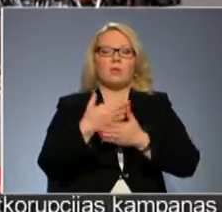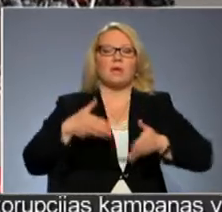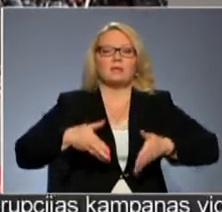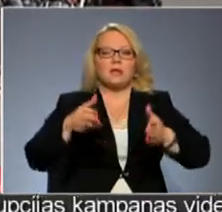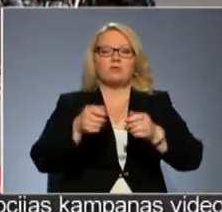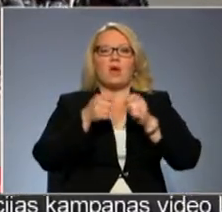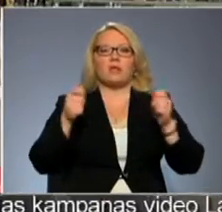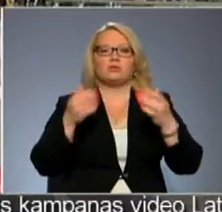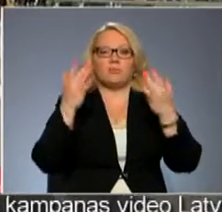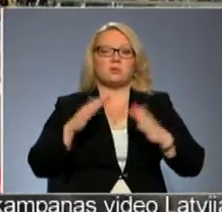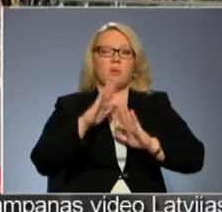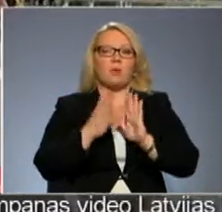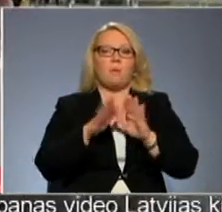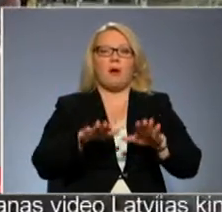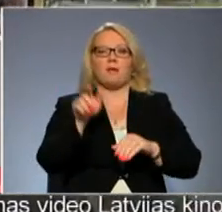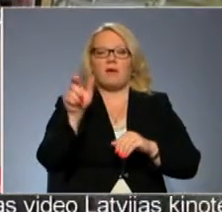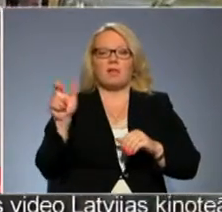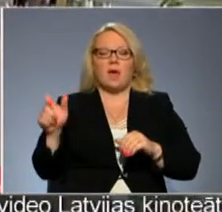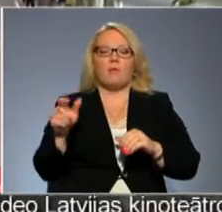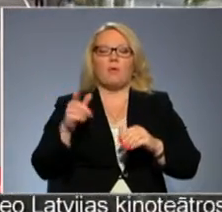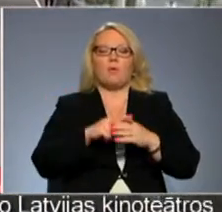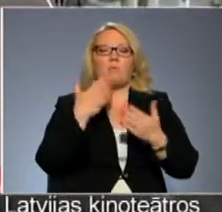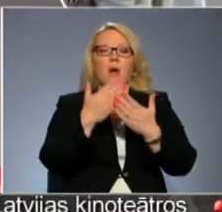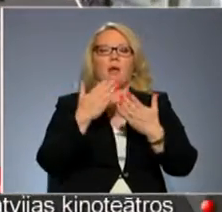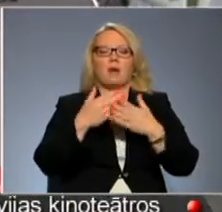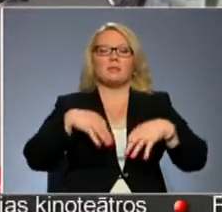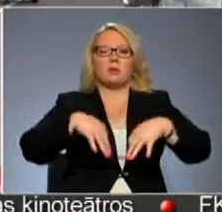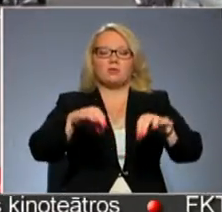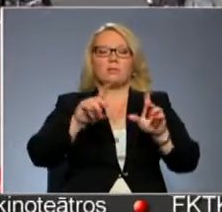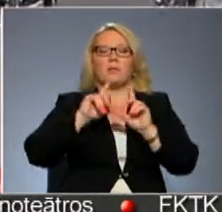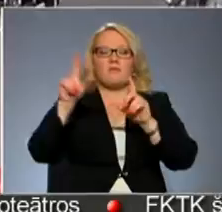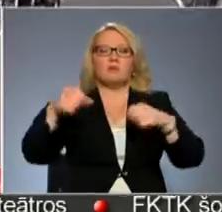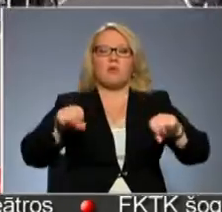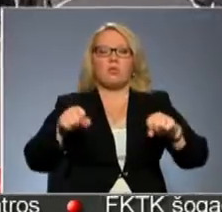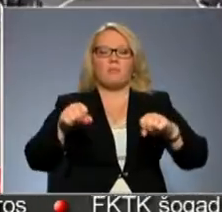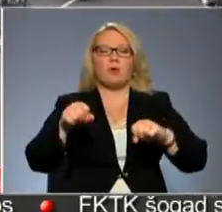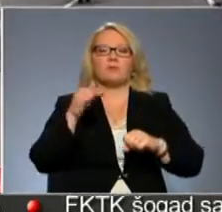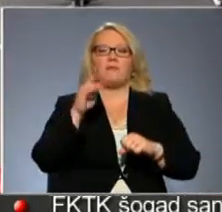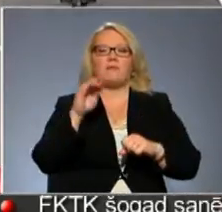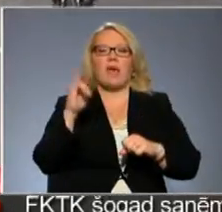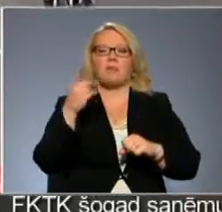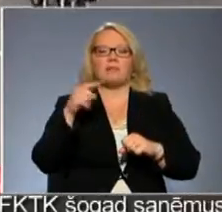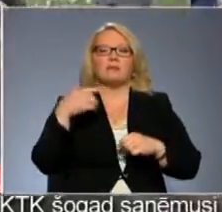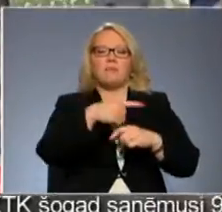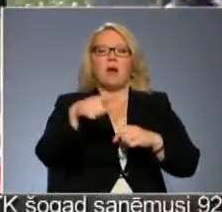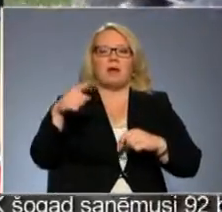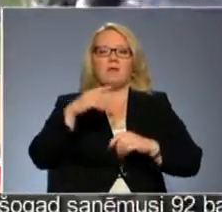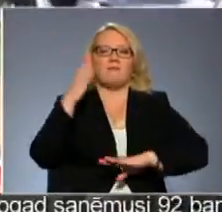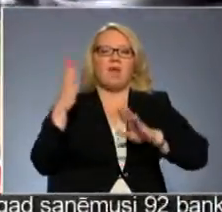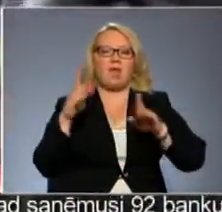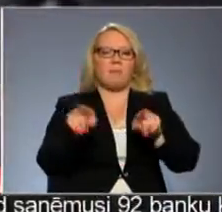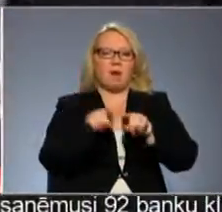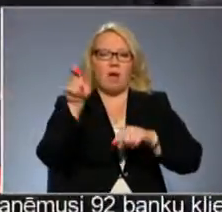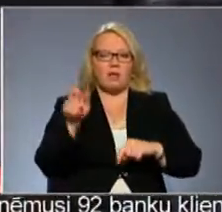pasākumā kopā ar vietējiem piedalījās un parāds braucienā devās arī moto braucējs Aivars Prejmanis ar pārējiem vēja brāļiem. Lai gan